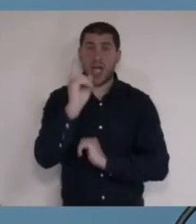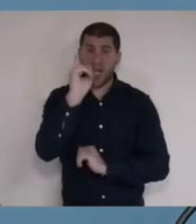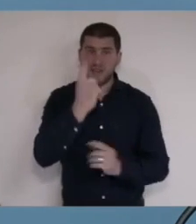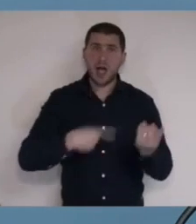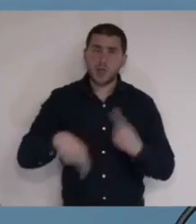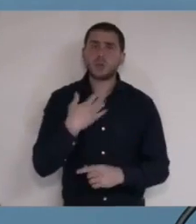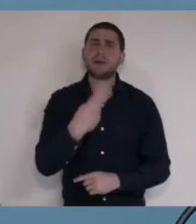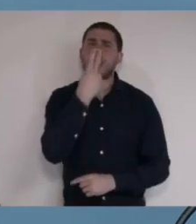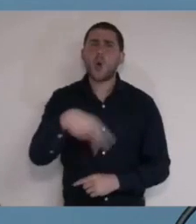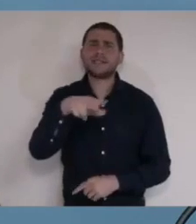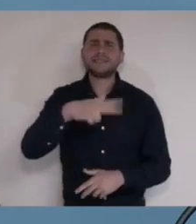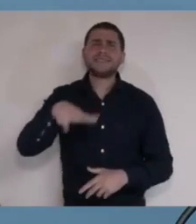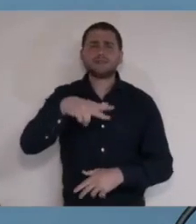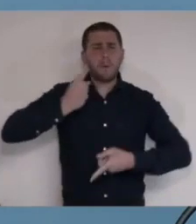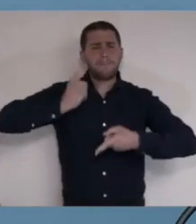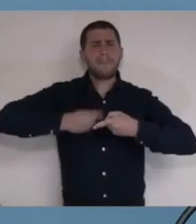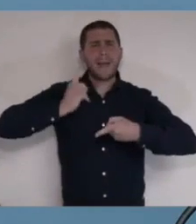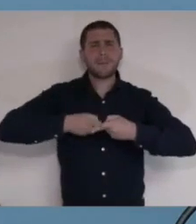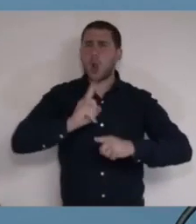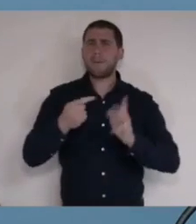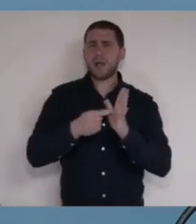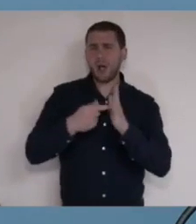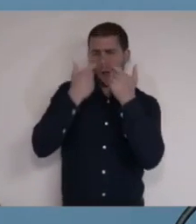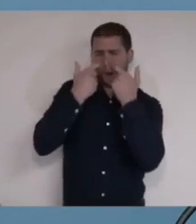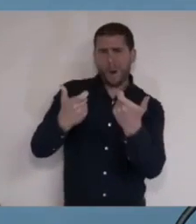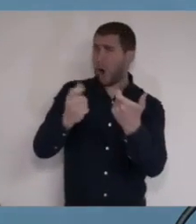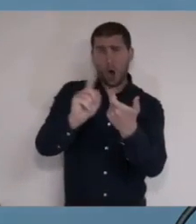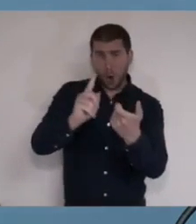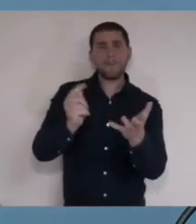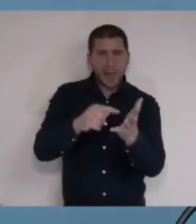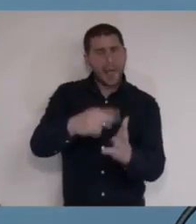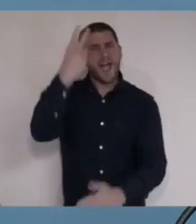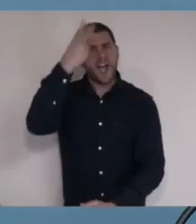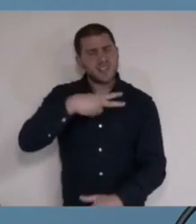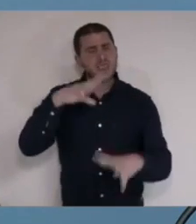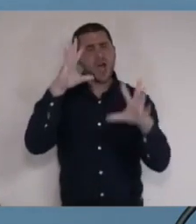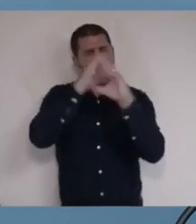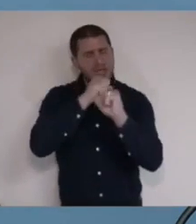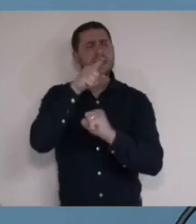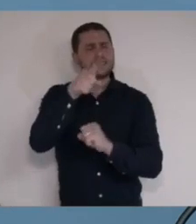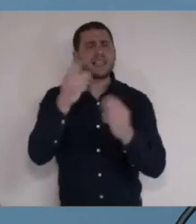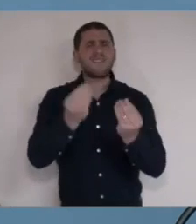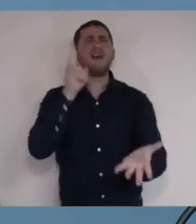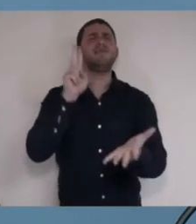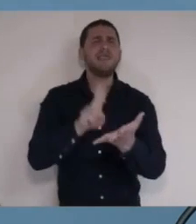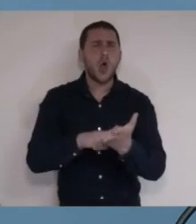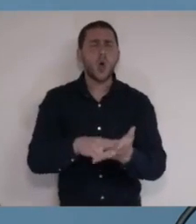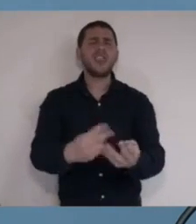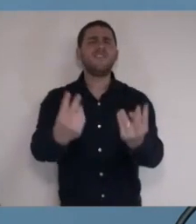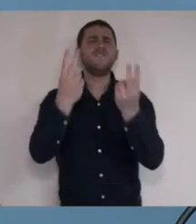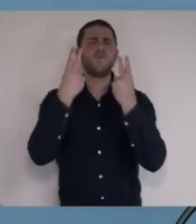אנו רוצים לראות את הציבור מקפיא בכך לא בגלל האכיפה, אלא מתוך הבנה שזה הדבר הנכון